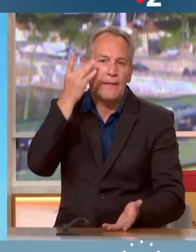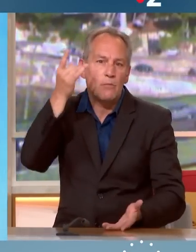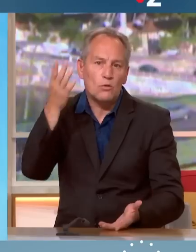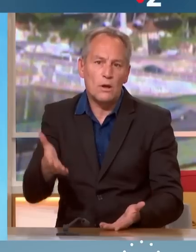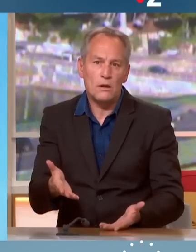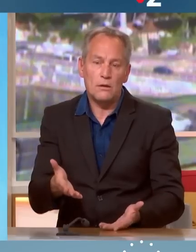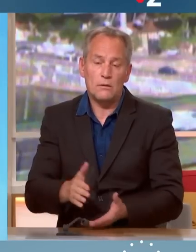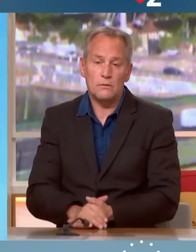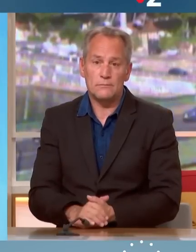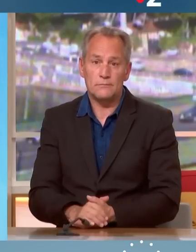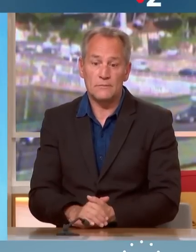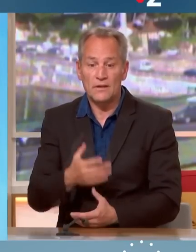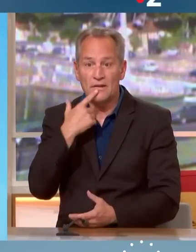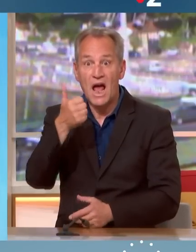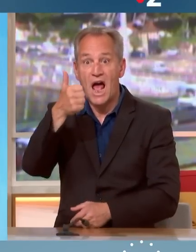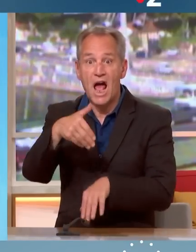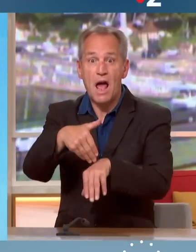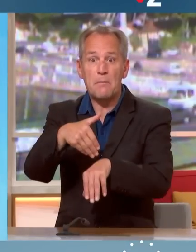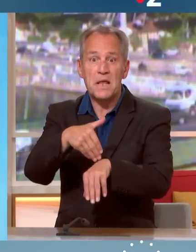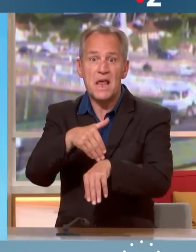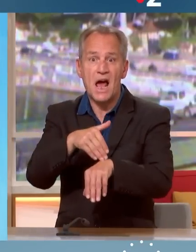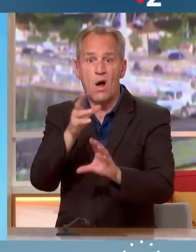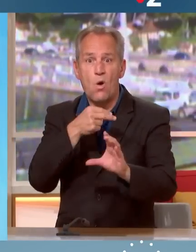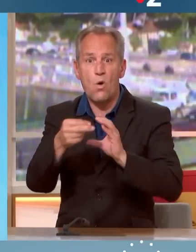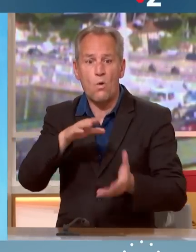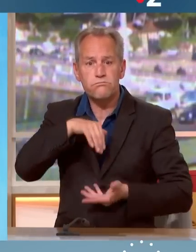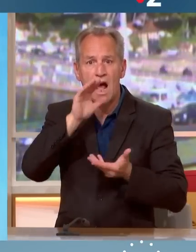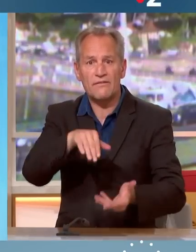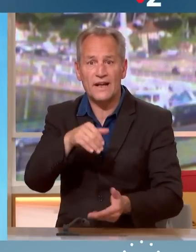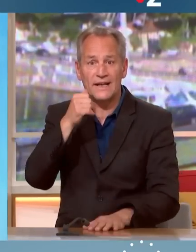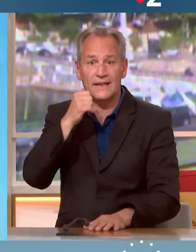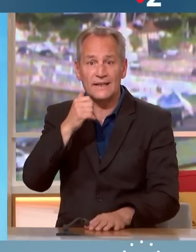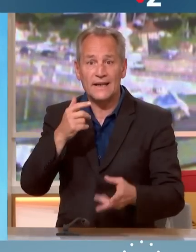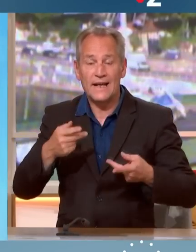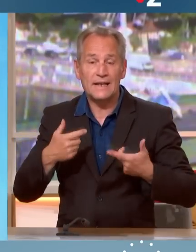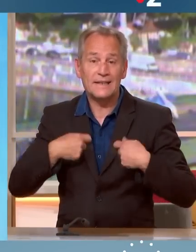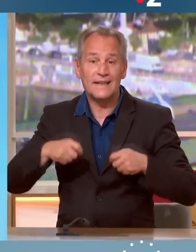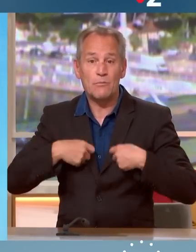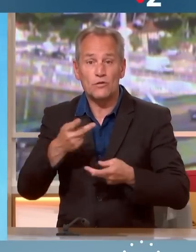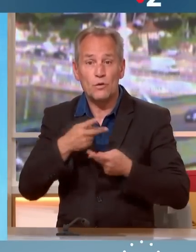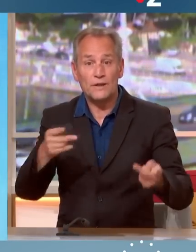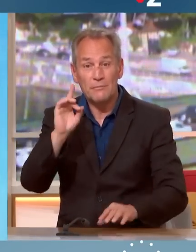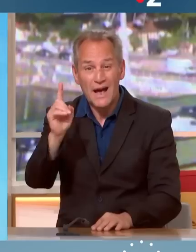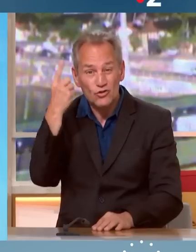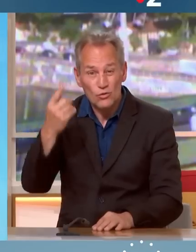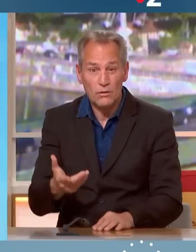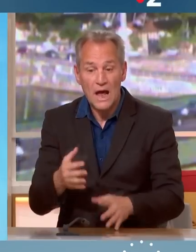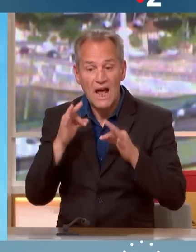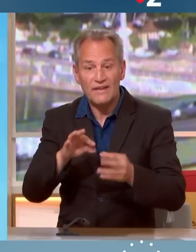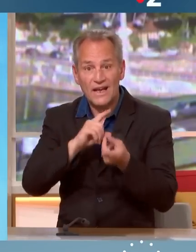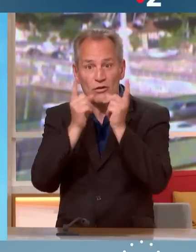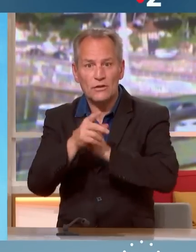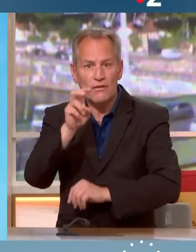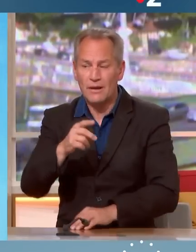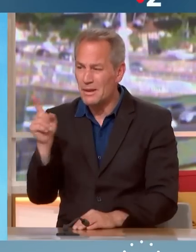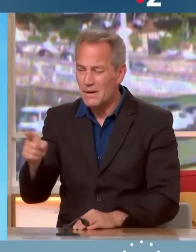avec un milliard d'euros de dépenses publiques par jour additionnelles. Sur la transition écologique ? Mais